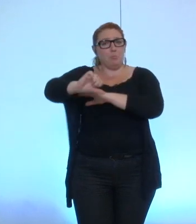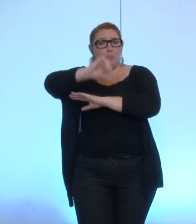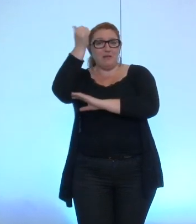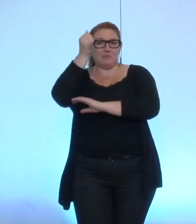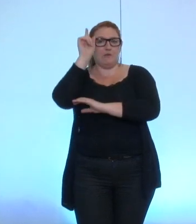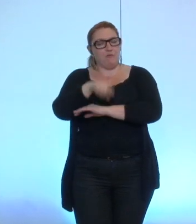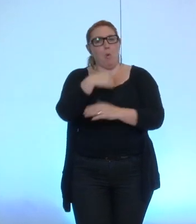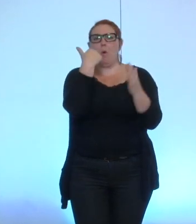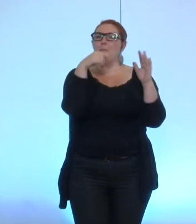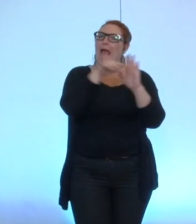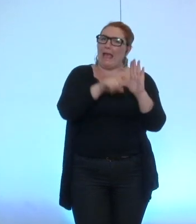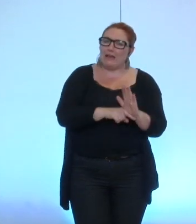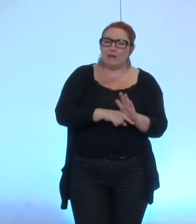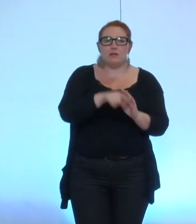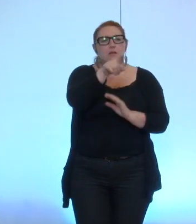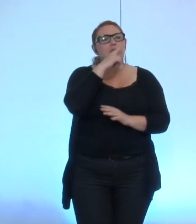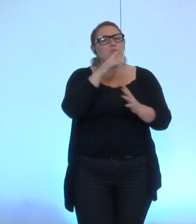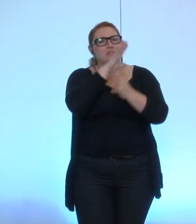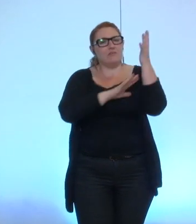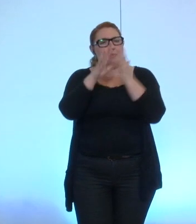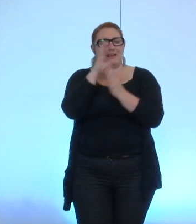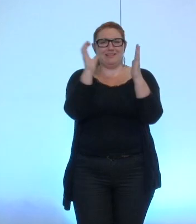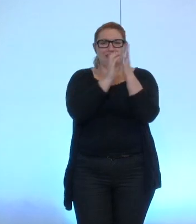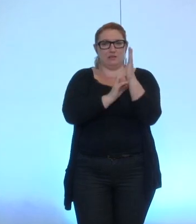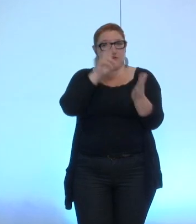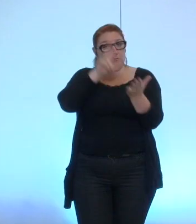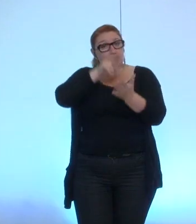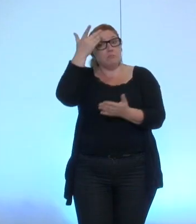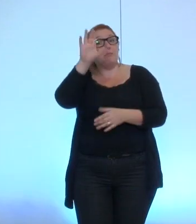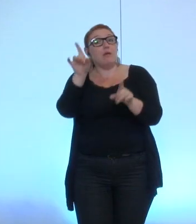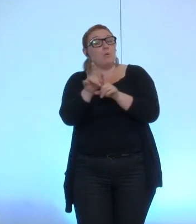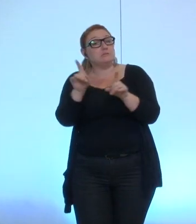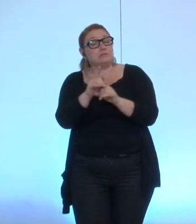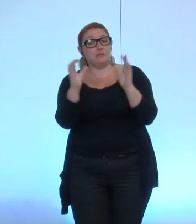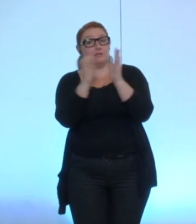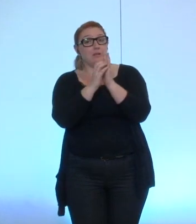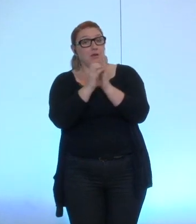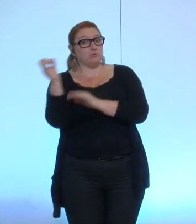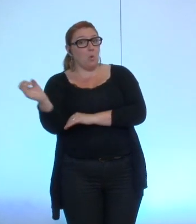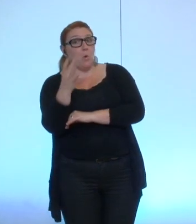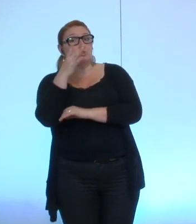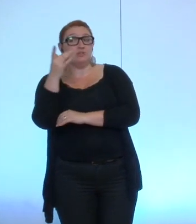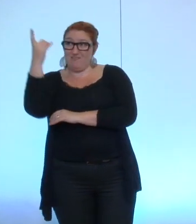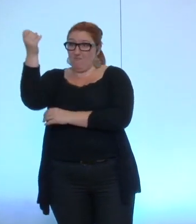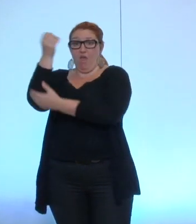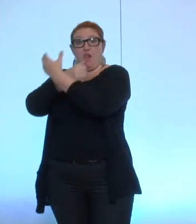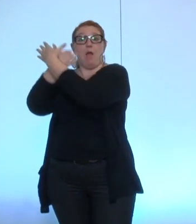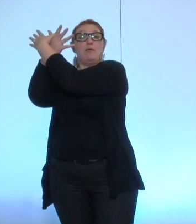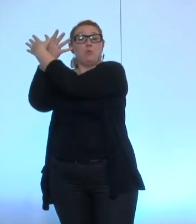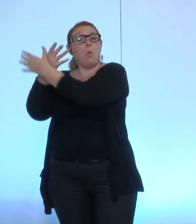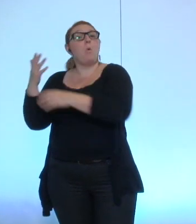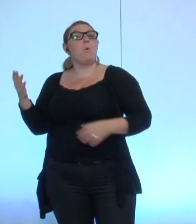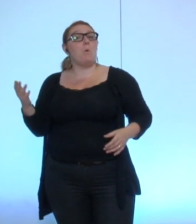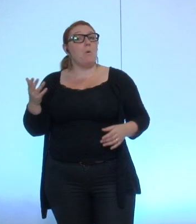délibération adoptée on peut aussi se poser la question des délibérations rejetées par la communauté d'agglomération et peut-être pas uniquement